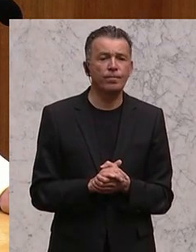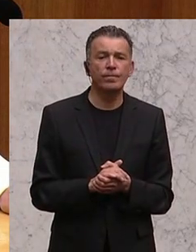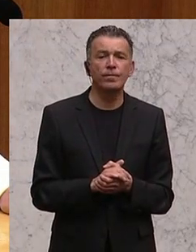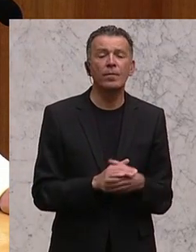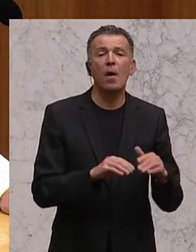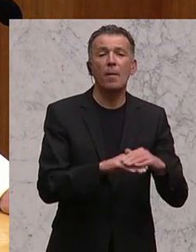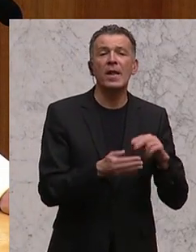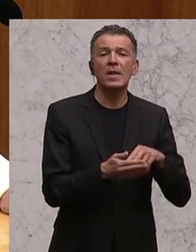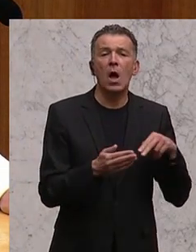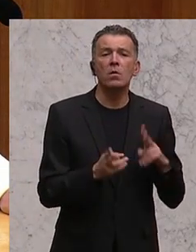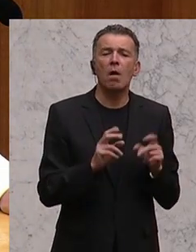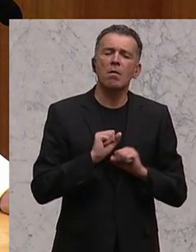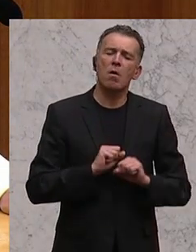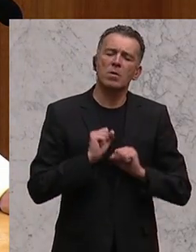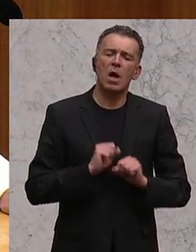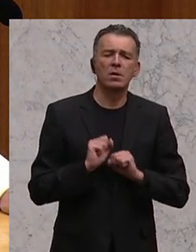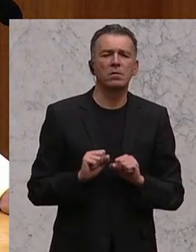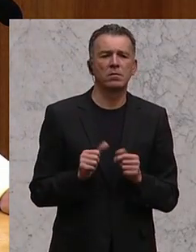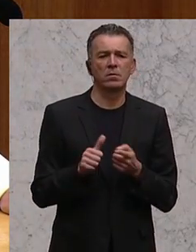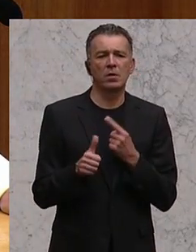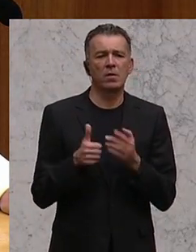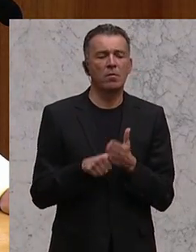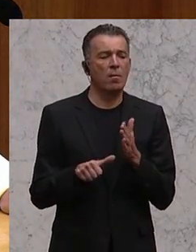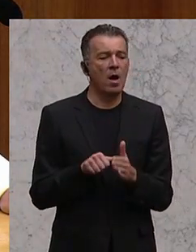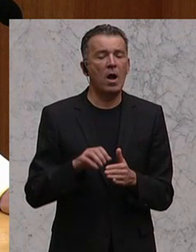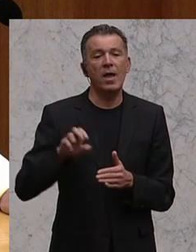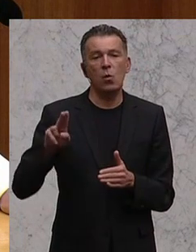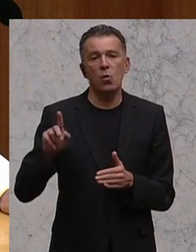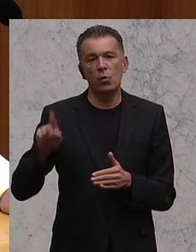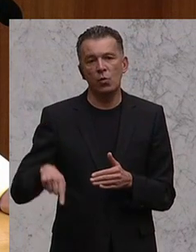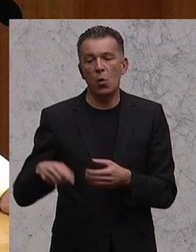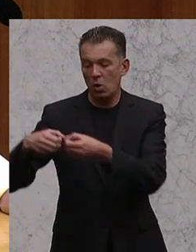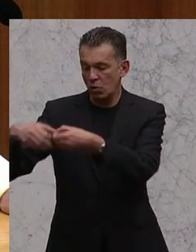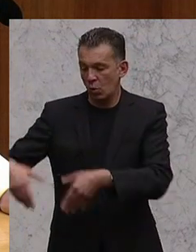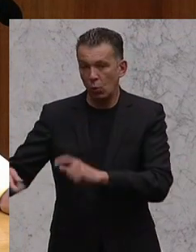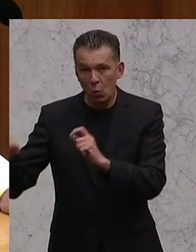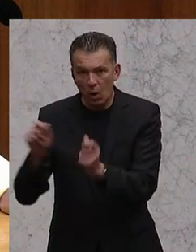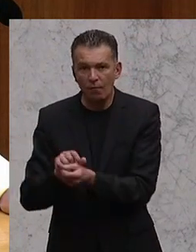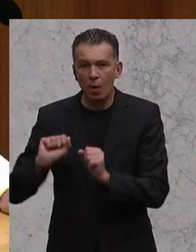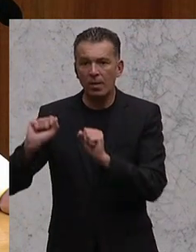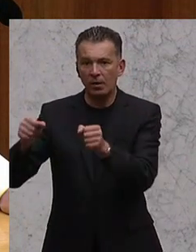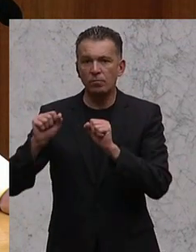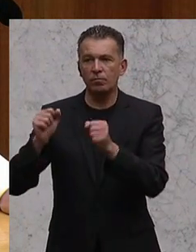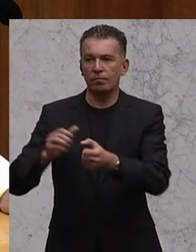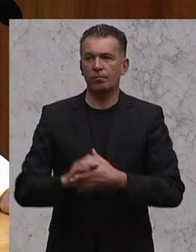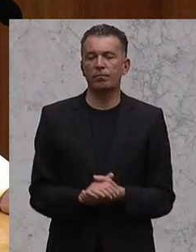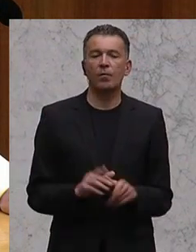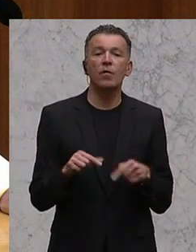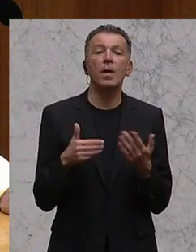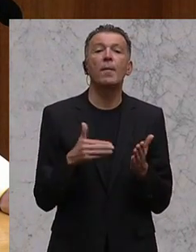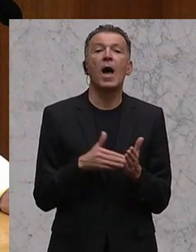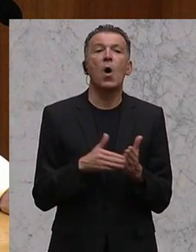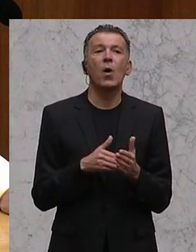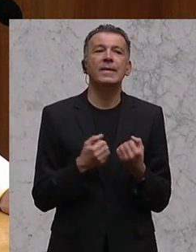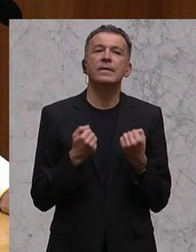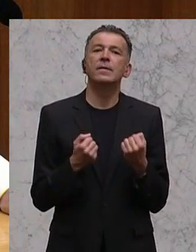Austritt der Briten verkraften. Also erstens einmal sollte die Europäische Union Strukturreformen vorantreiben. Wir brauchen